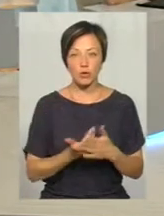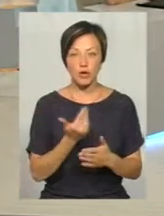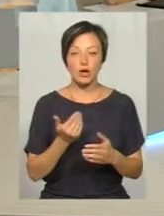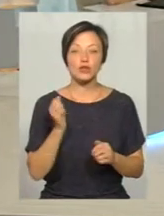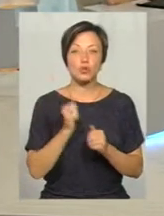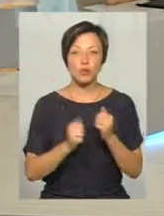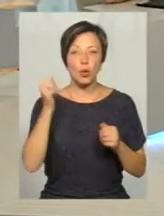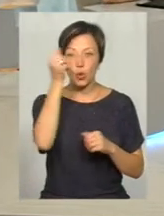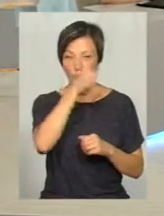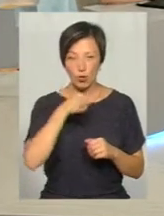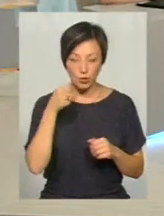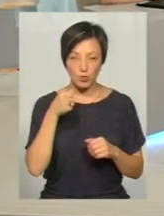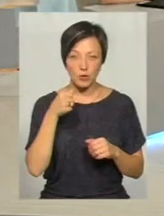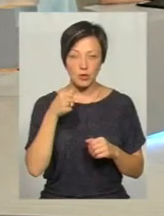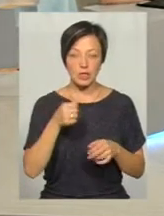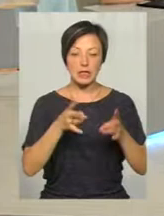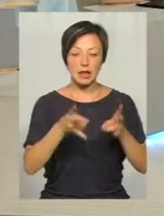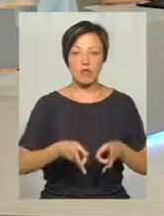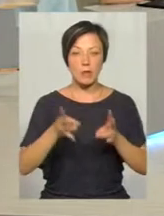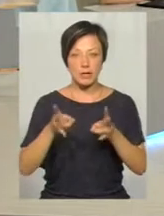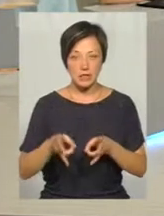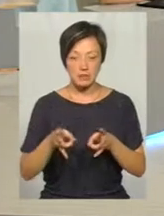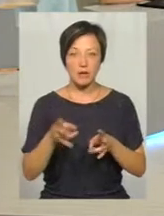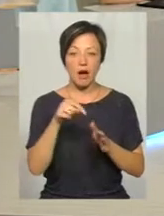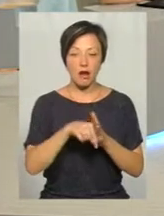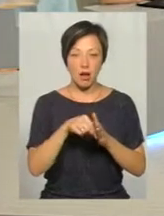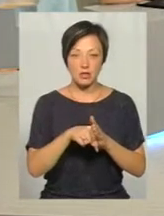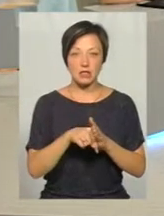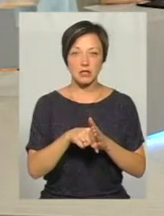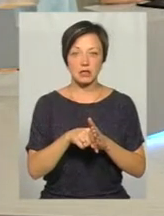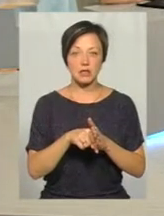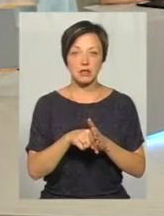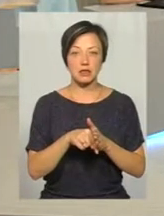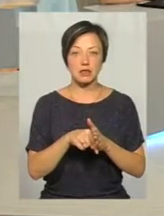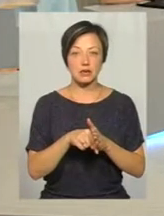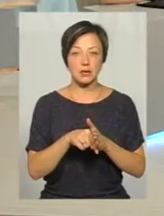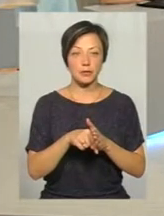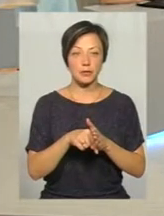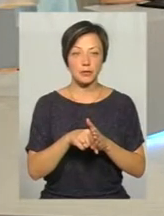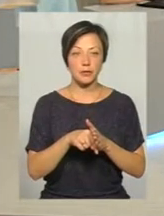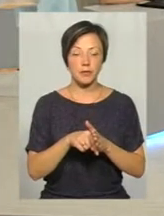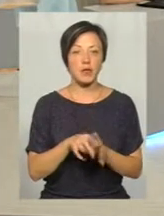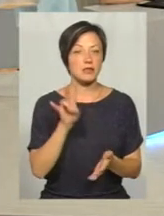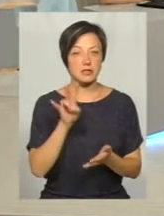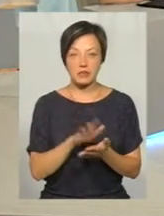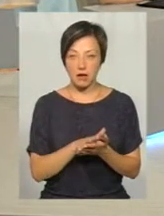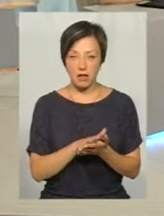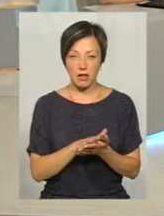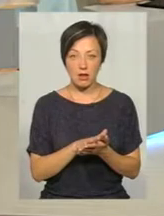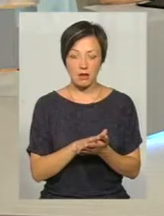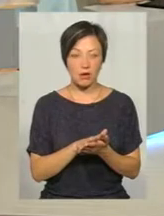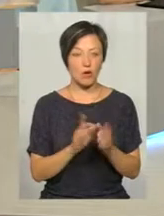року в рік травматизм і характер, він сталий, тобто